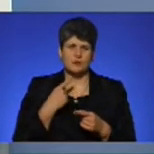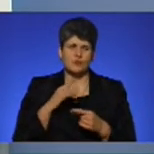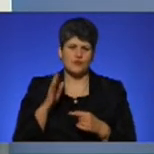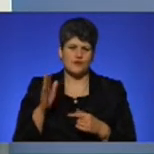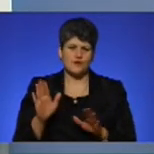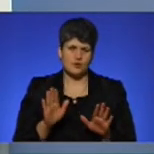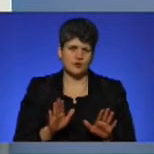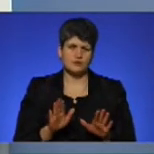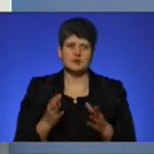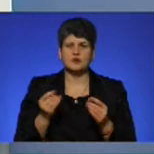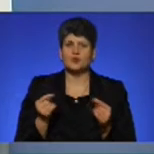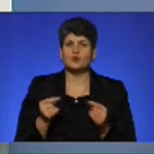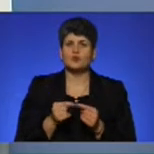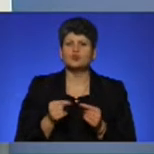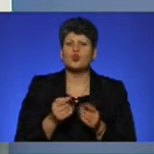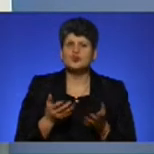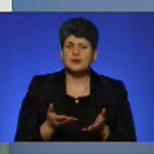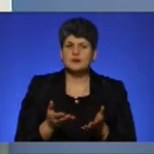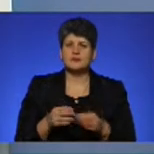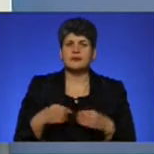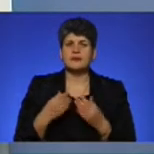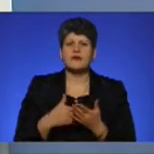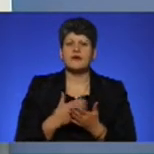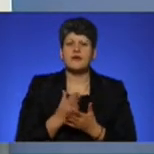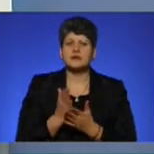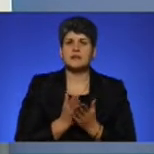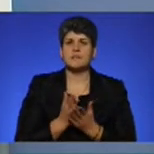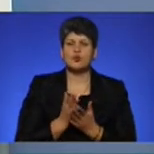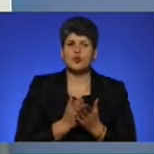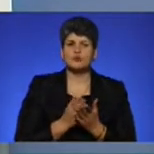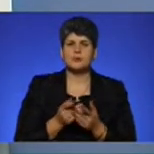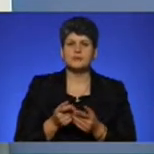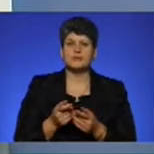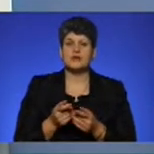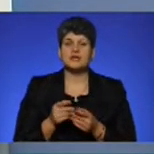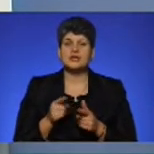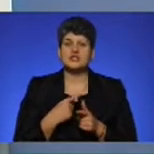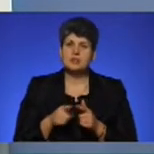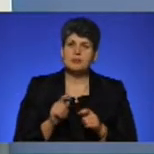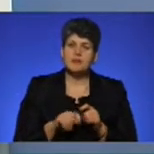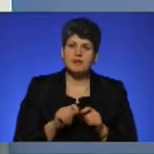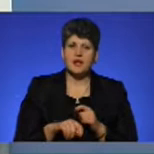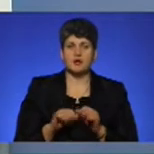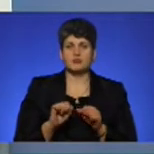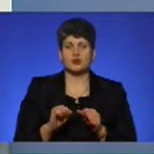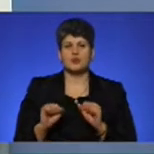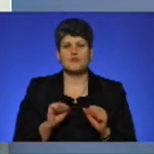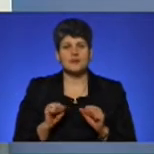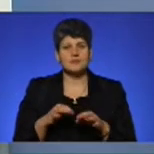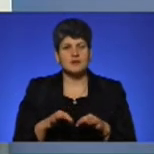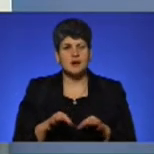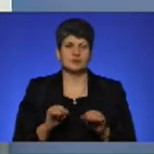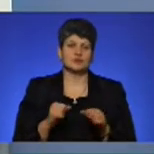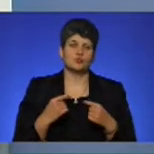Ще хочу уточнення на рахунок надання якісних послуг перевізникам. Чи перевіряється, можливо, управлінням транспорту чи